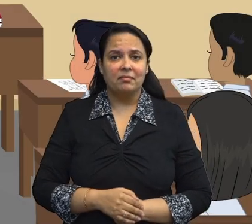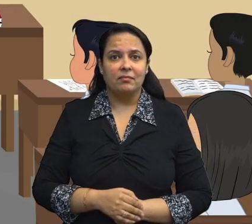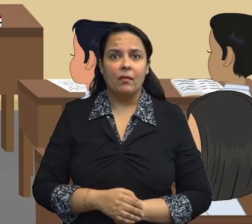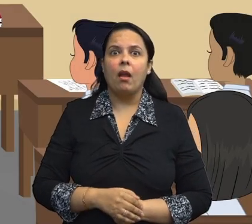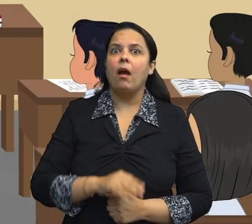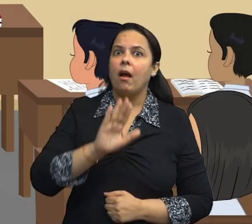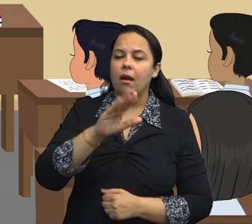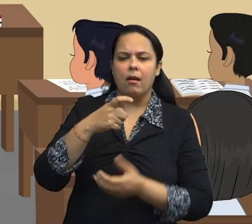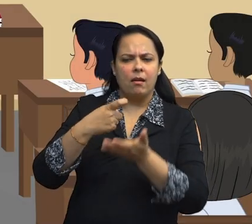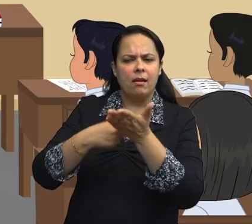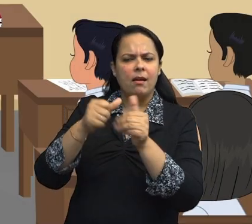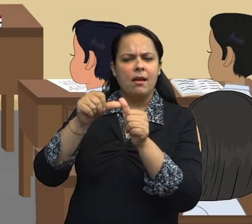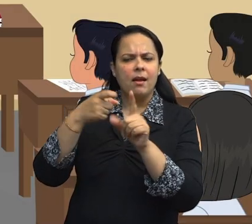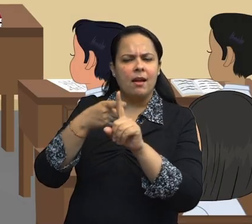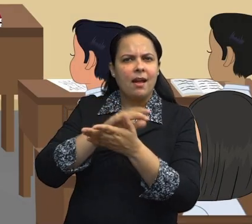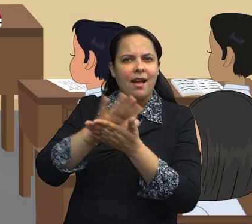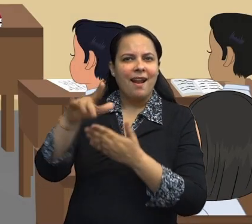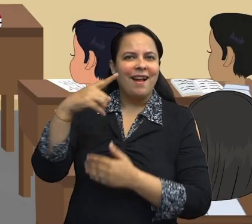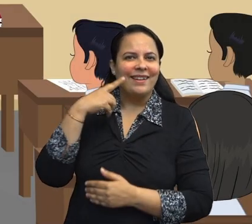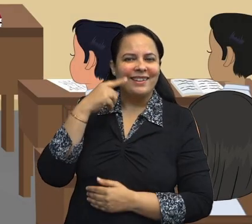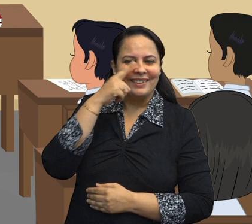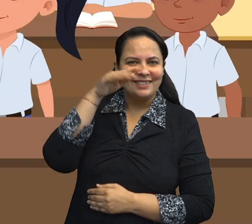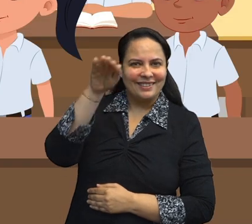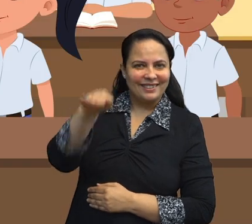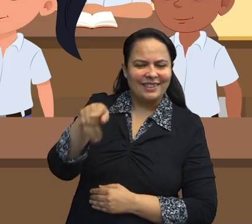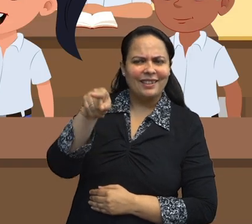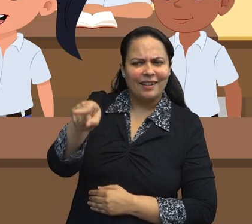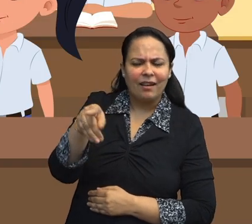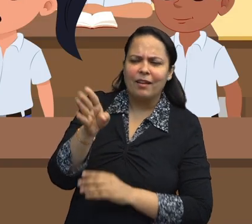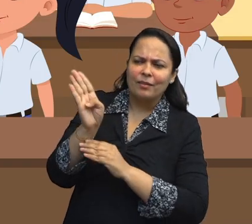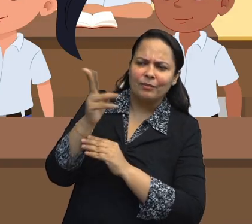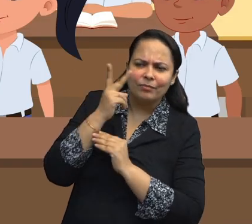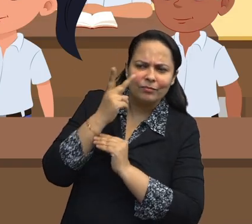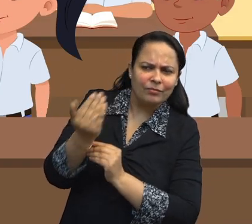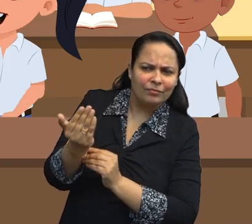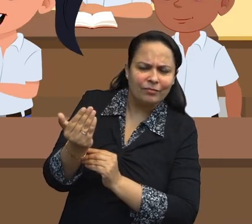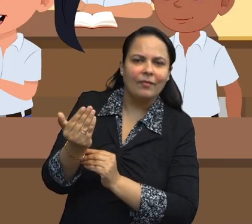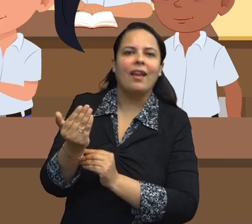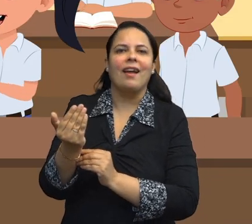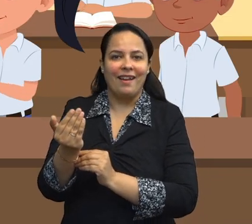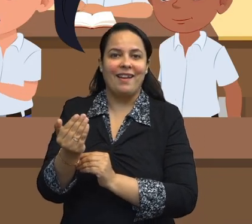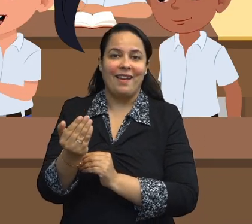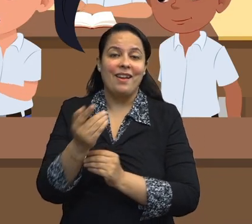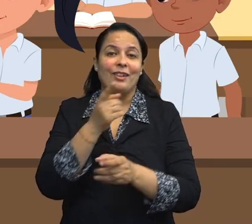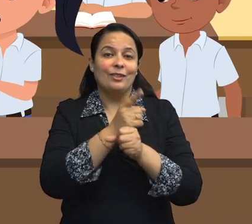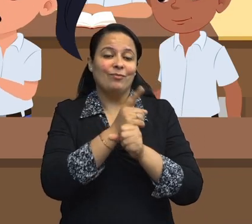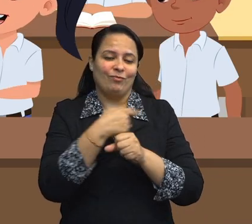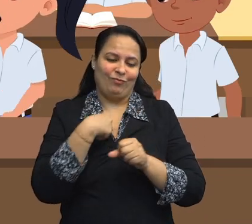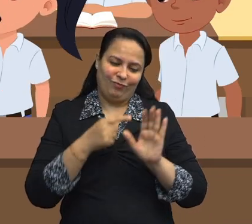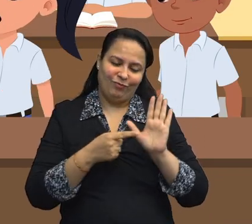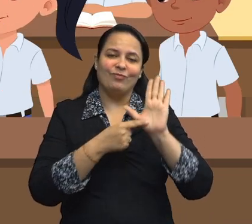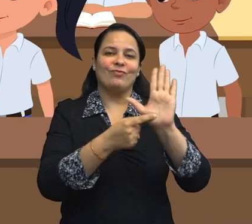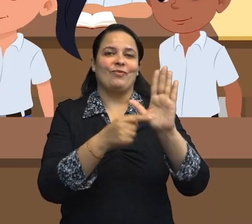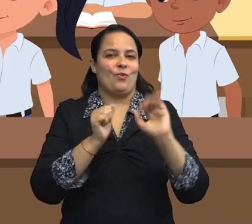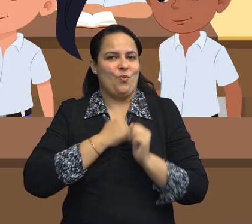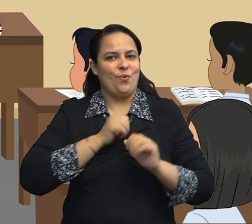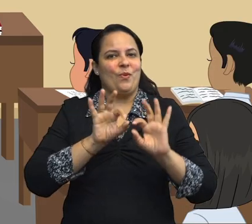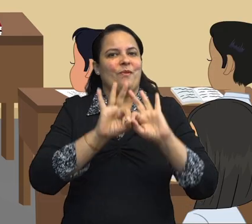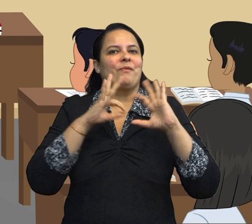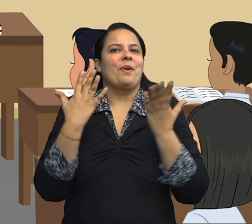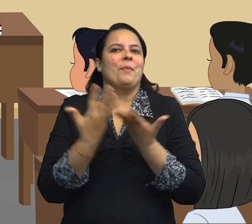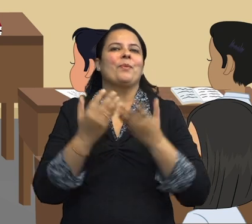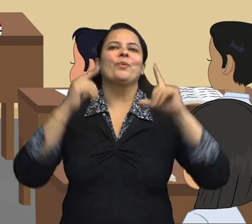राखी, तुम्हारे हाथ में क्या है? मैडम, ये मेरे पूरे परिवार की फोटो है